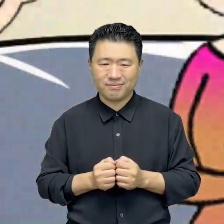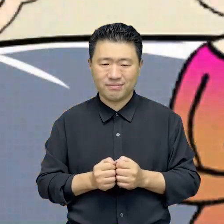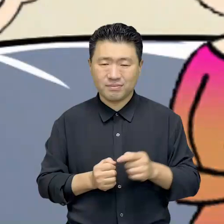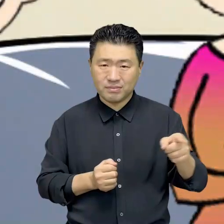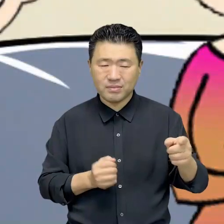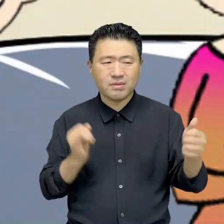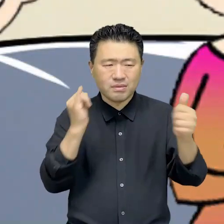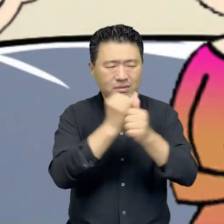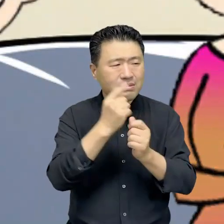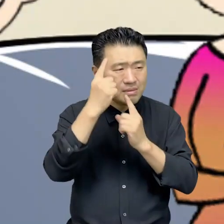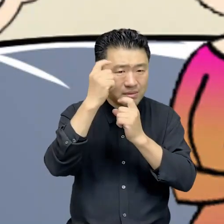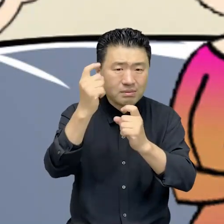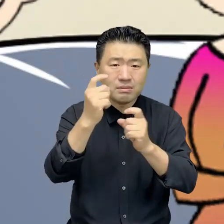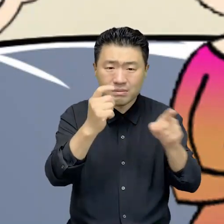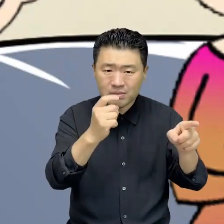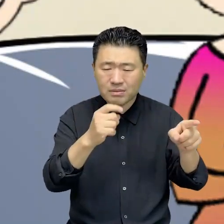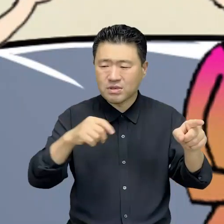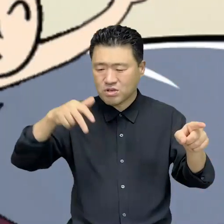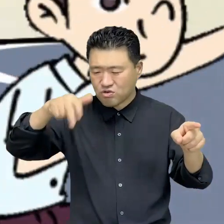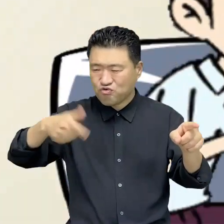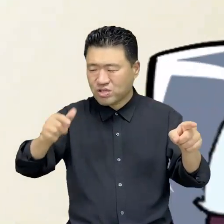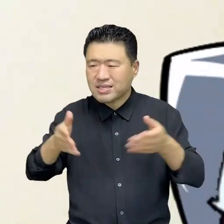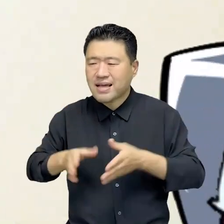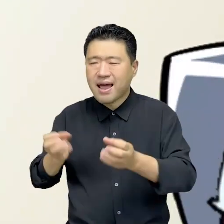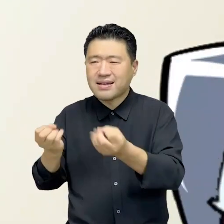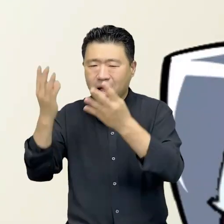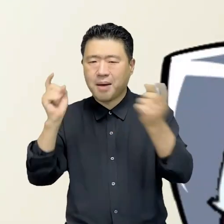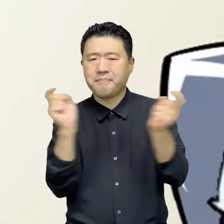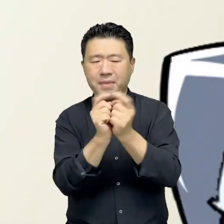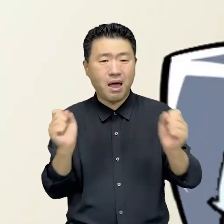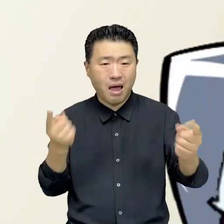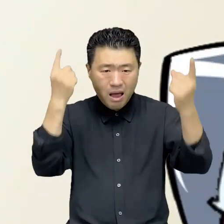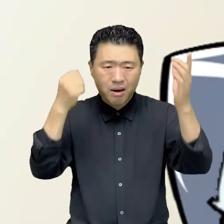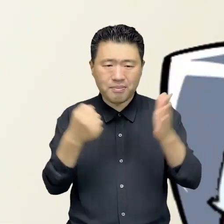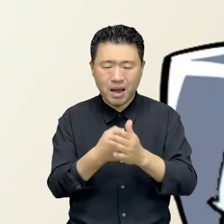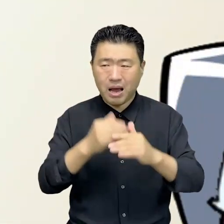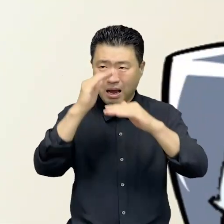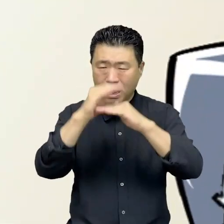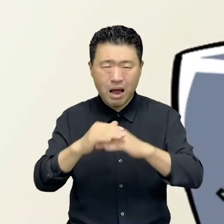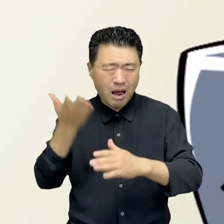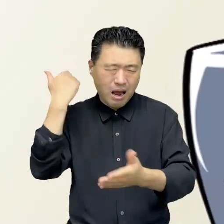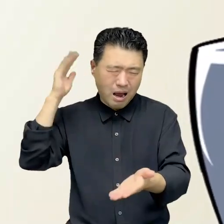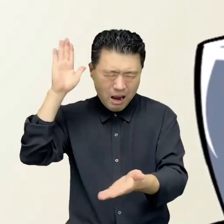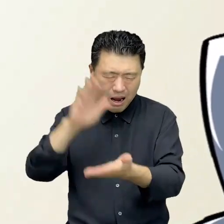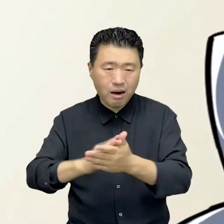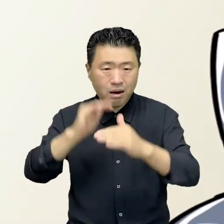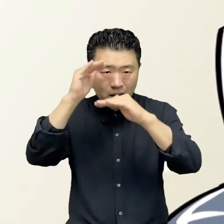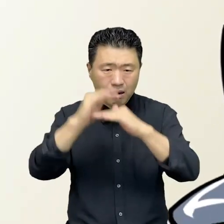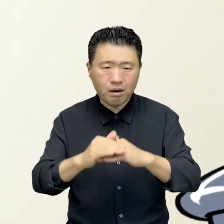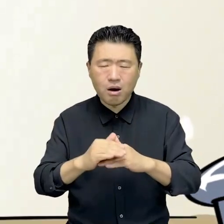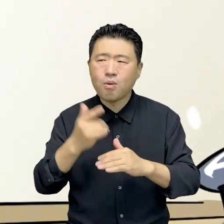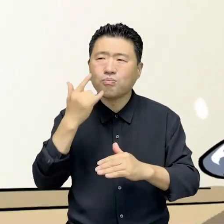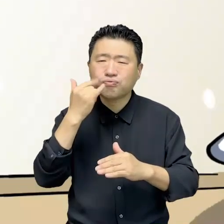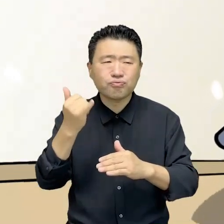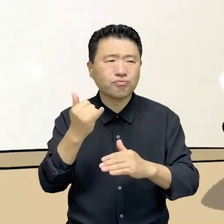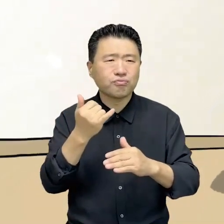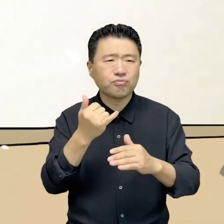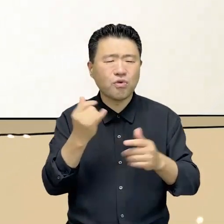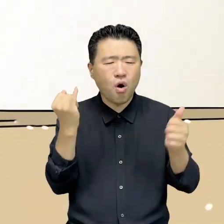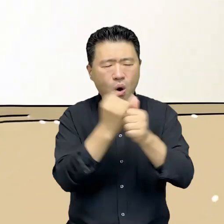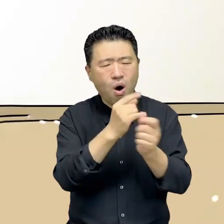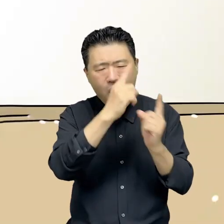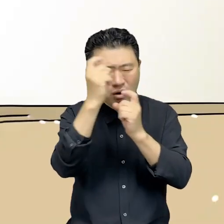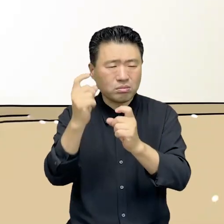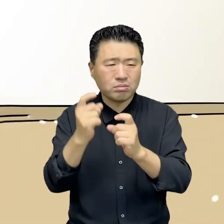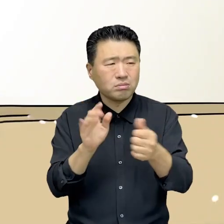엄마, 아빠의 결혼기념일이 준기의 생일이었기에 지금껏 단 한 번도 부모님의